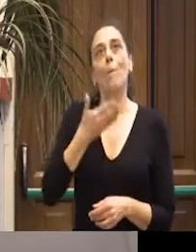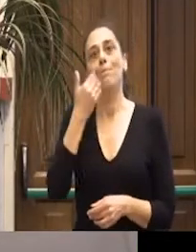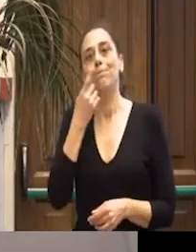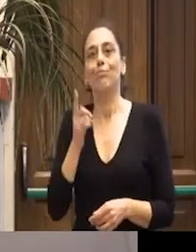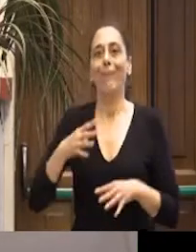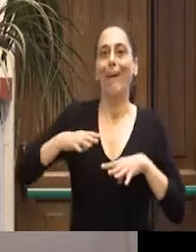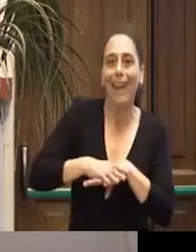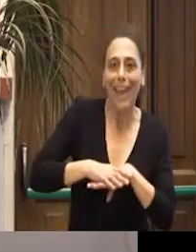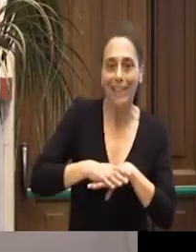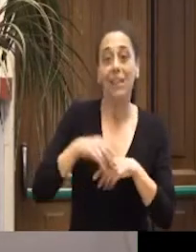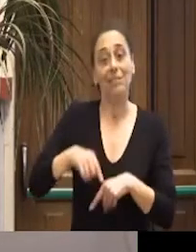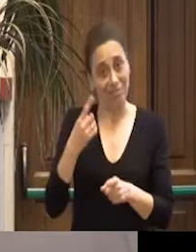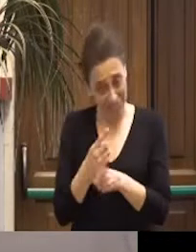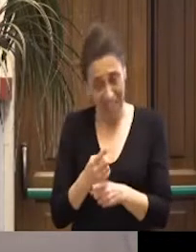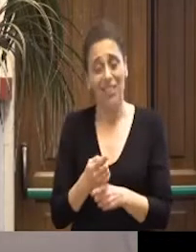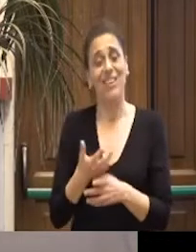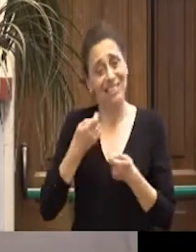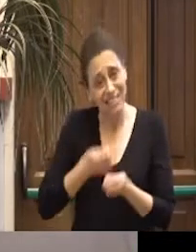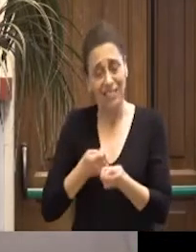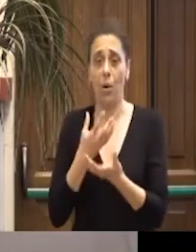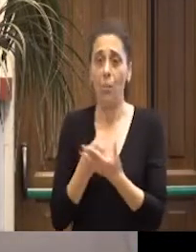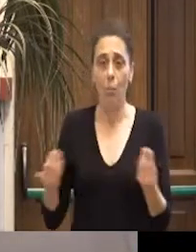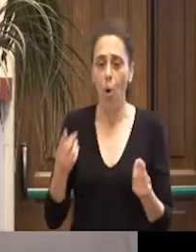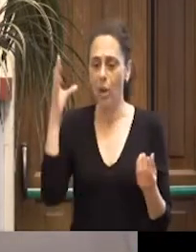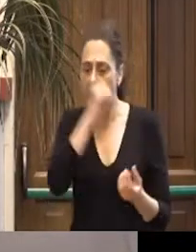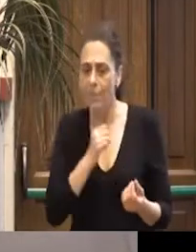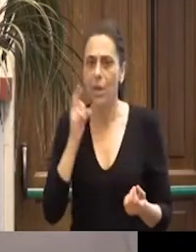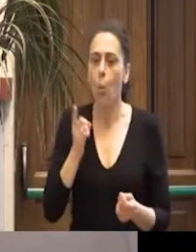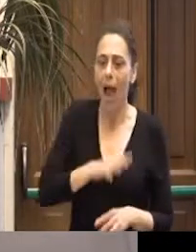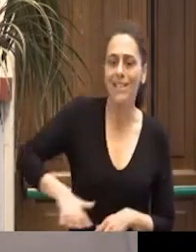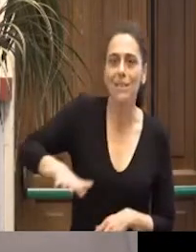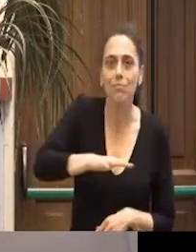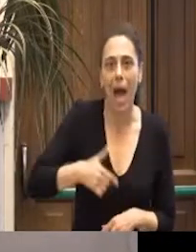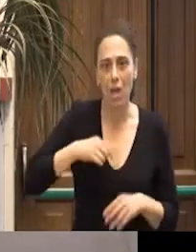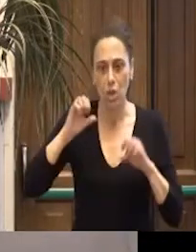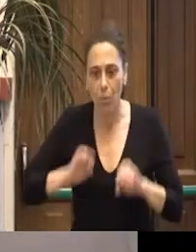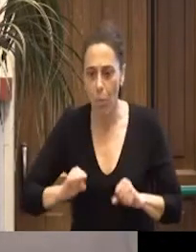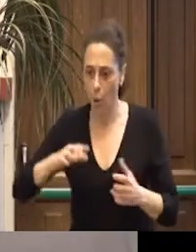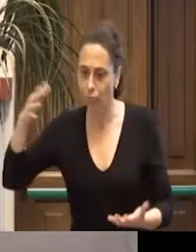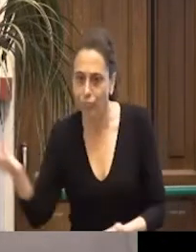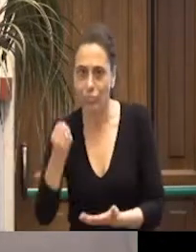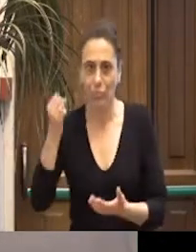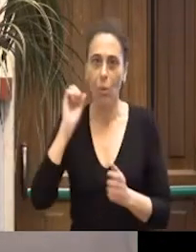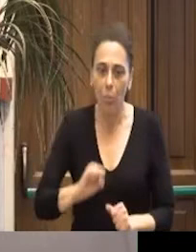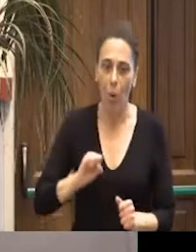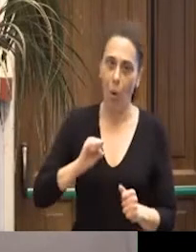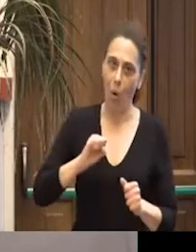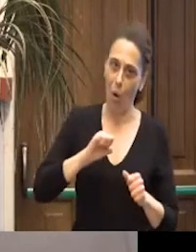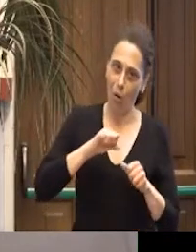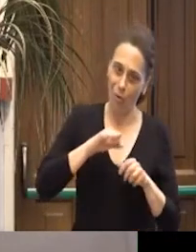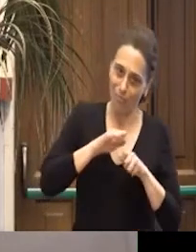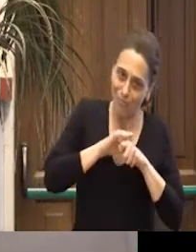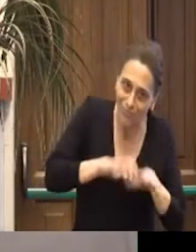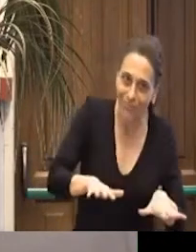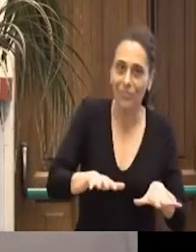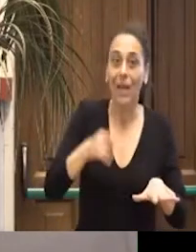deve insistere molto su questo, per capire quali sono gli spazi che riusciamo a portarci a casa molto di più rispetto